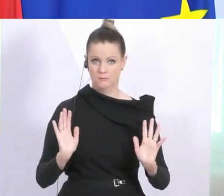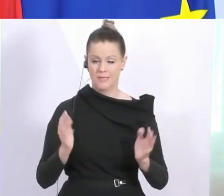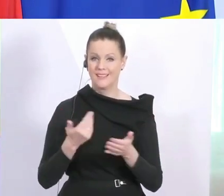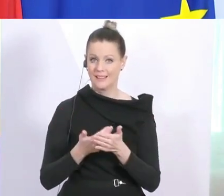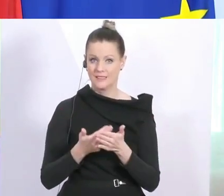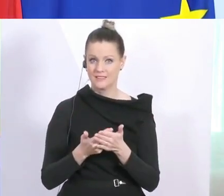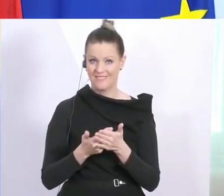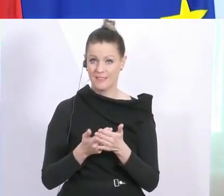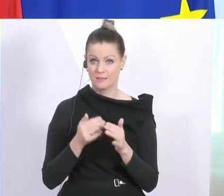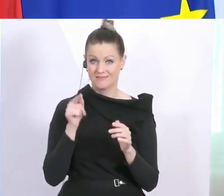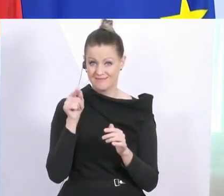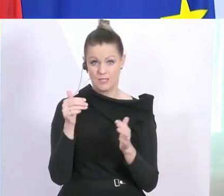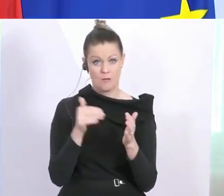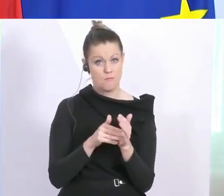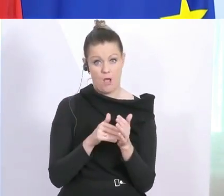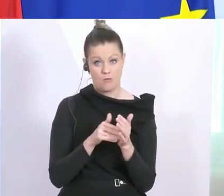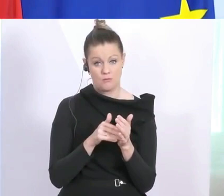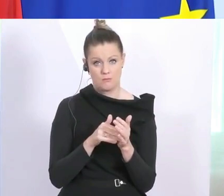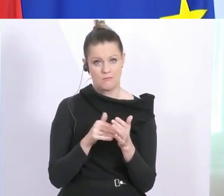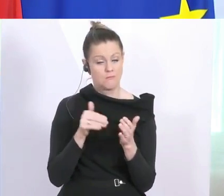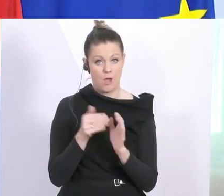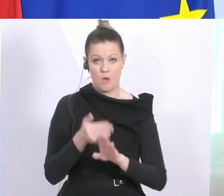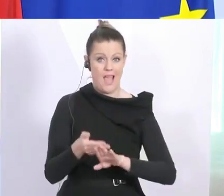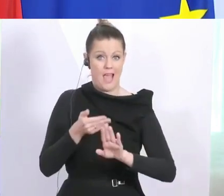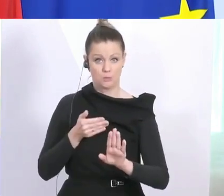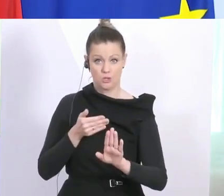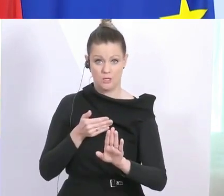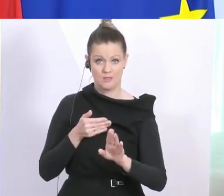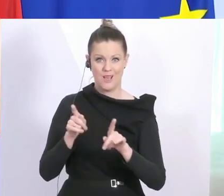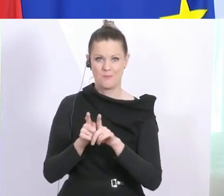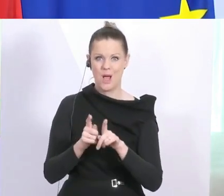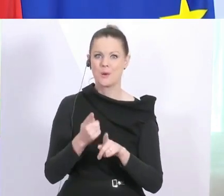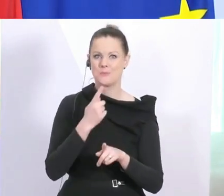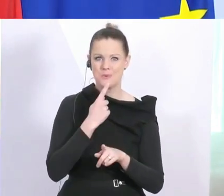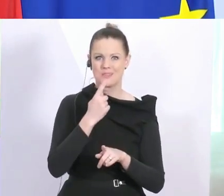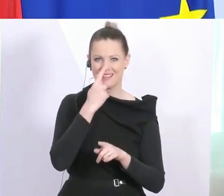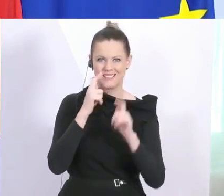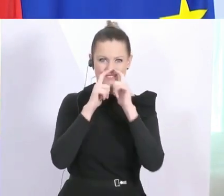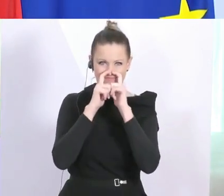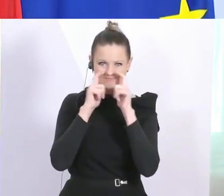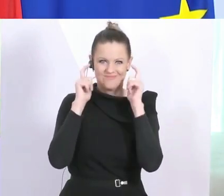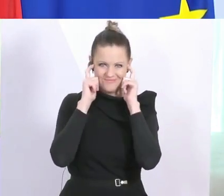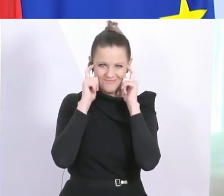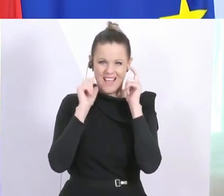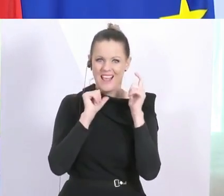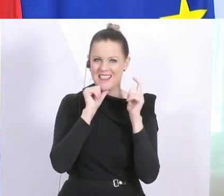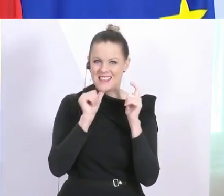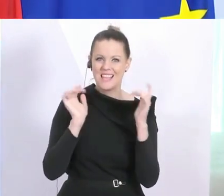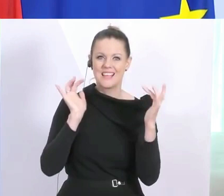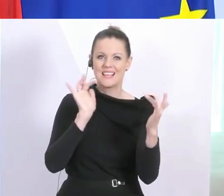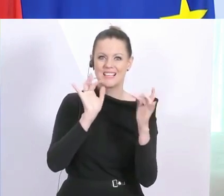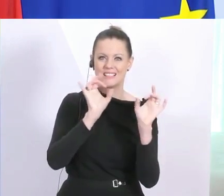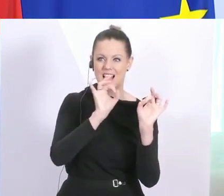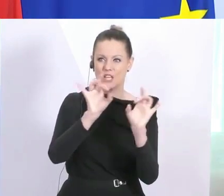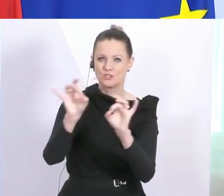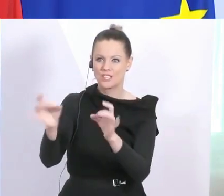wird das zentral sein, dass wir Abstand halten, aber dass wir auch Mund und Nase bedecken, um uns eben nicht anzustecken. Und